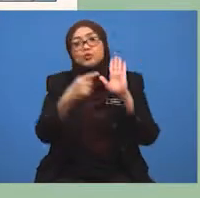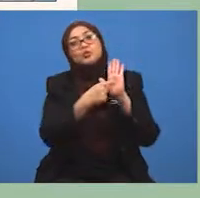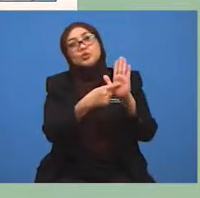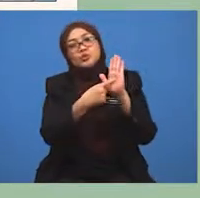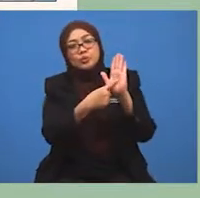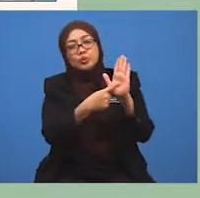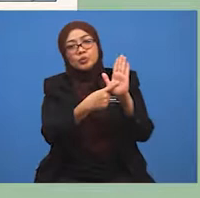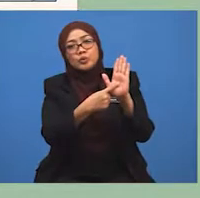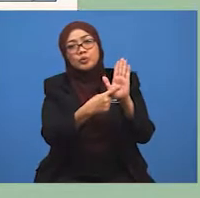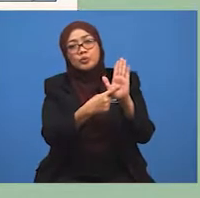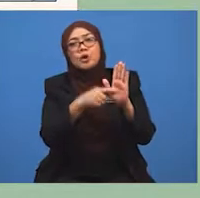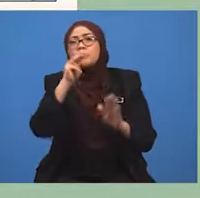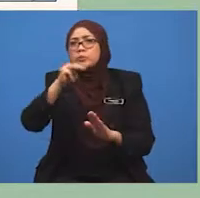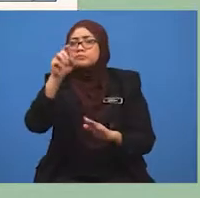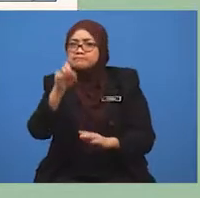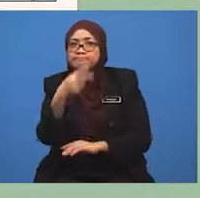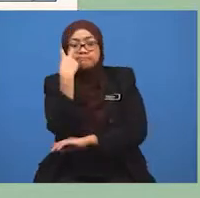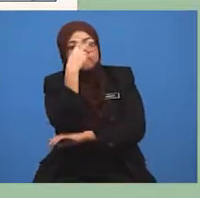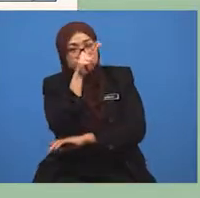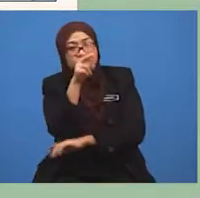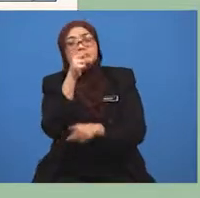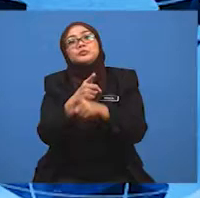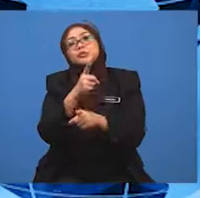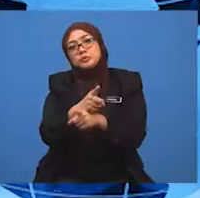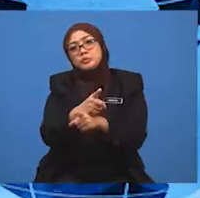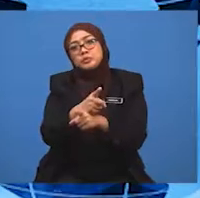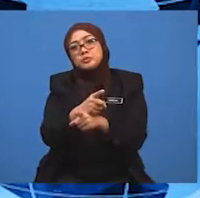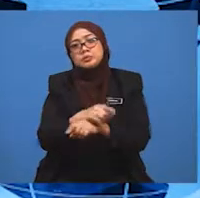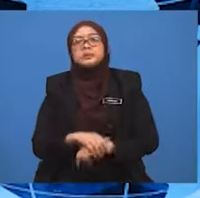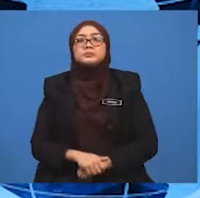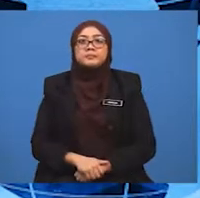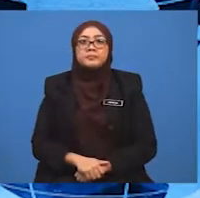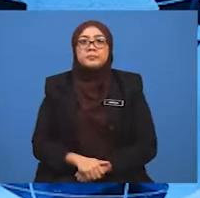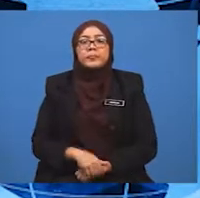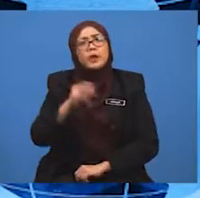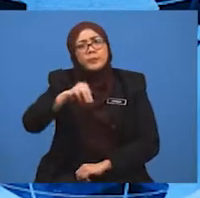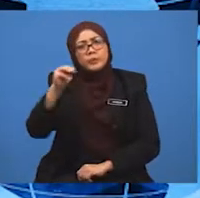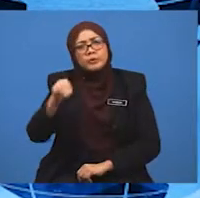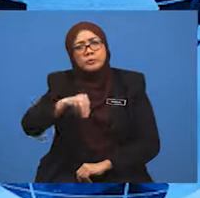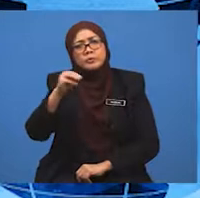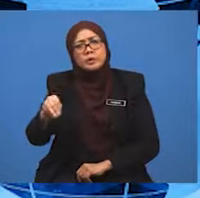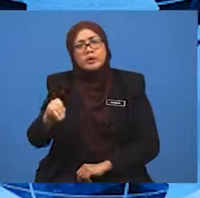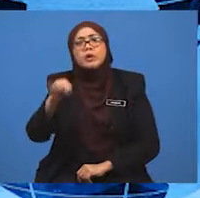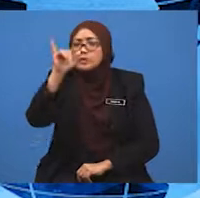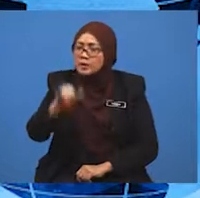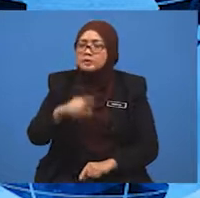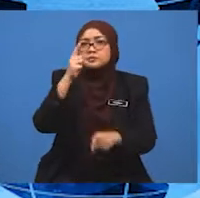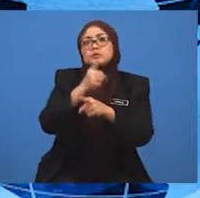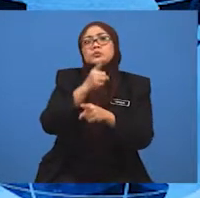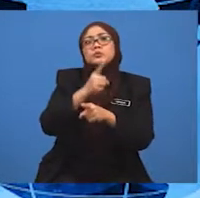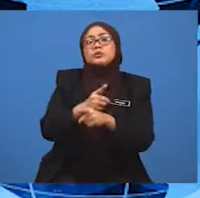Perhatikan ya, murid-murid. Murid-murid, sebenarnya pelabuhan